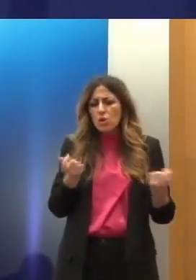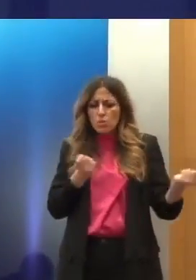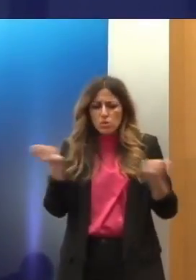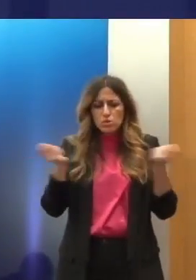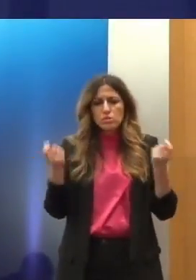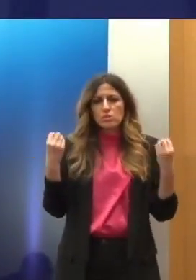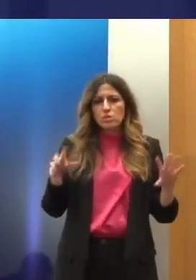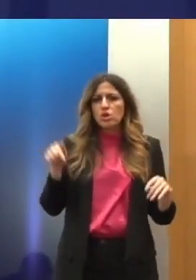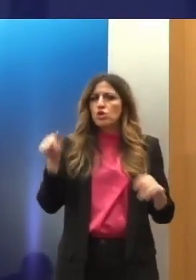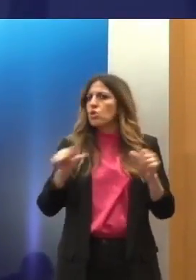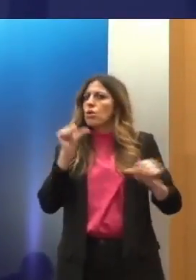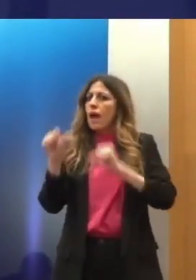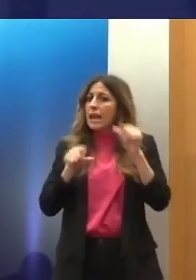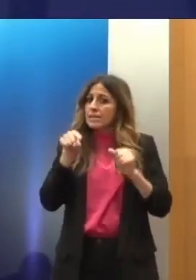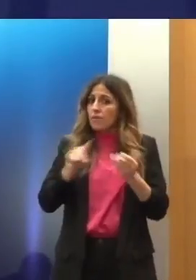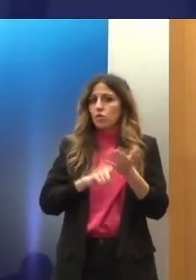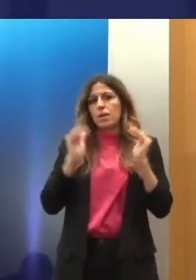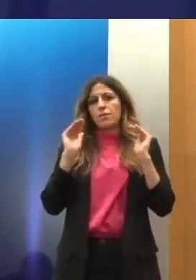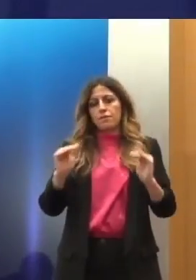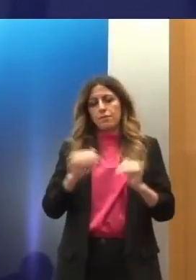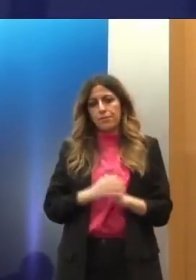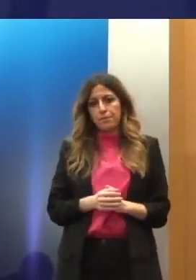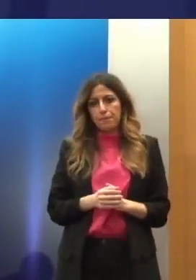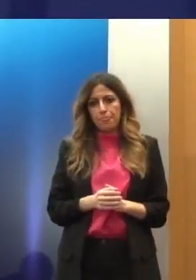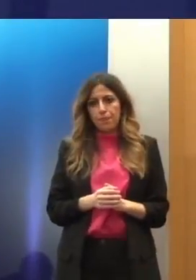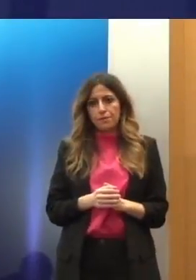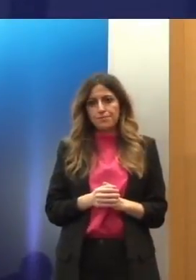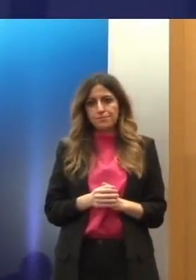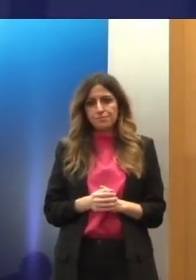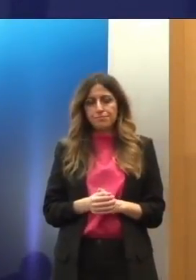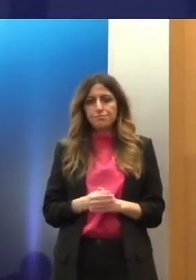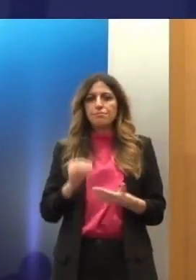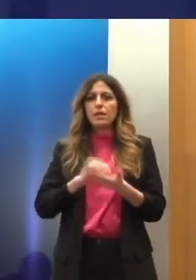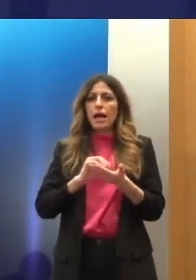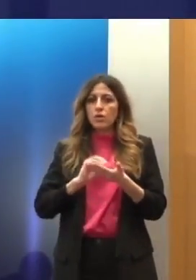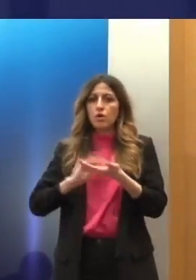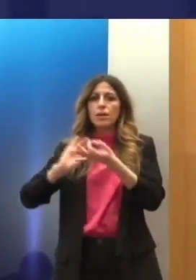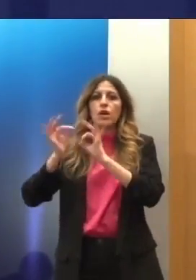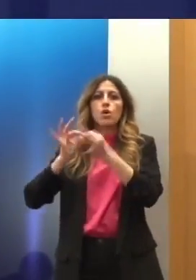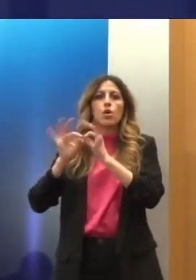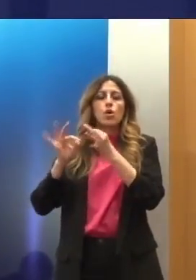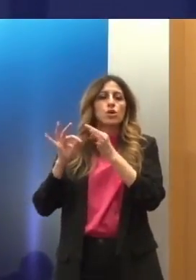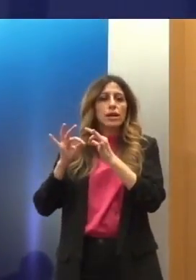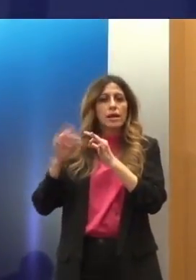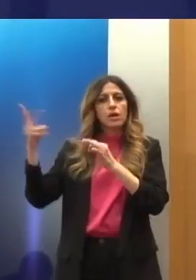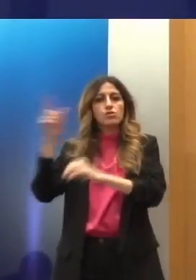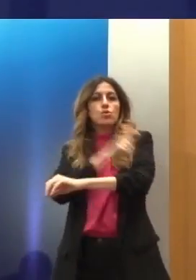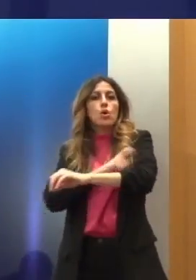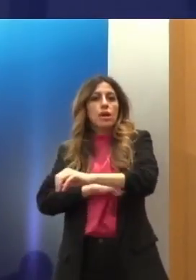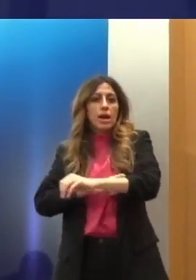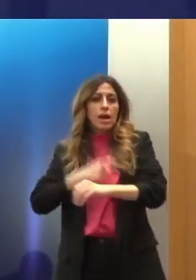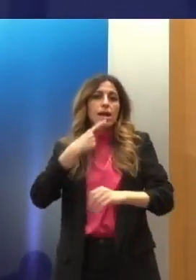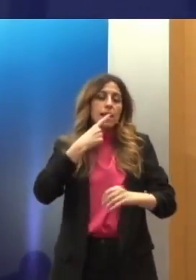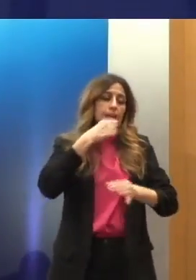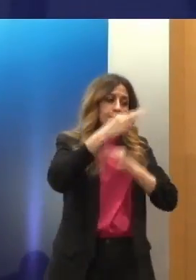χώρα. Σημαντικές συστάσεις οι οποίες επισημένονται από τα όργανα του ΟΗΕ είναι βεβαίως